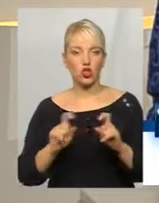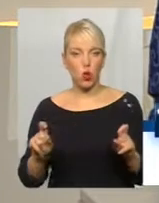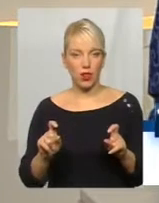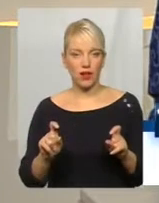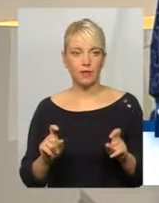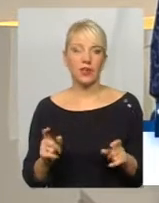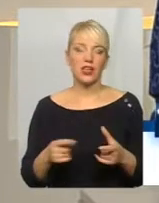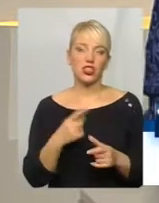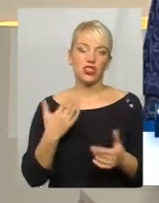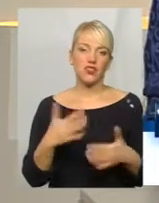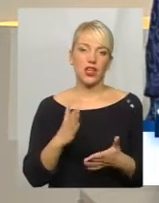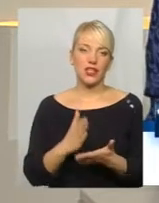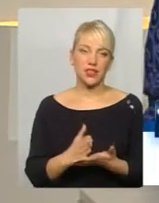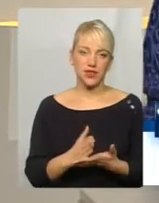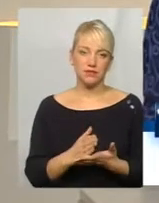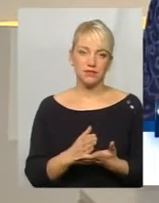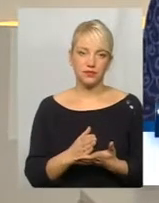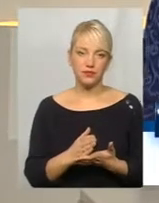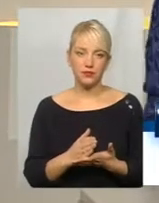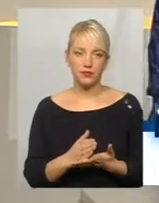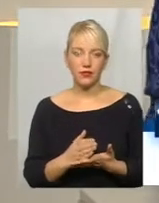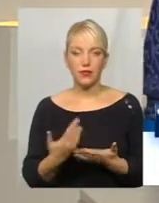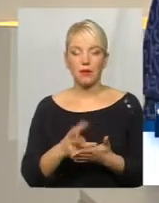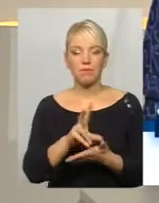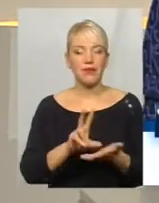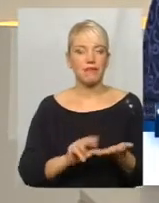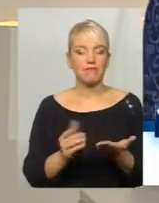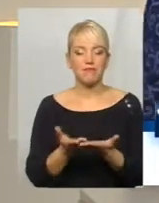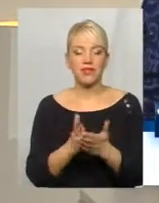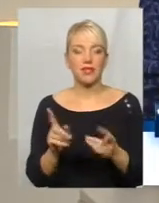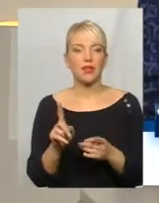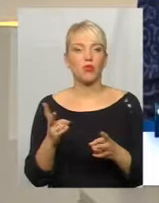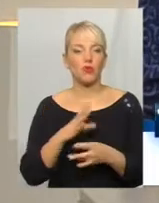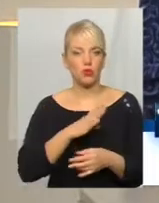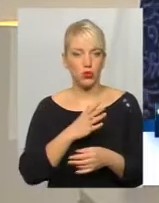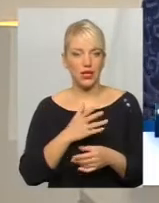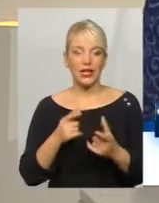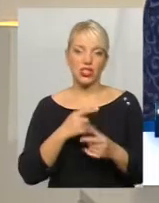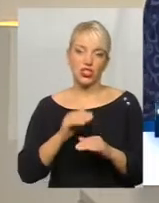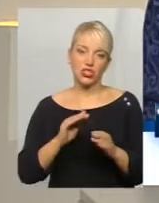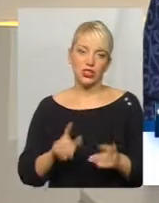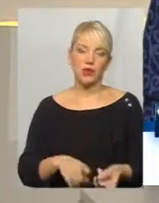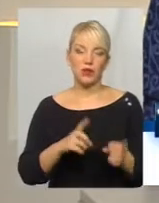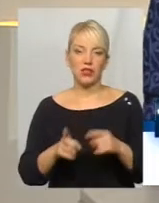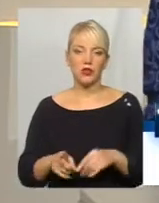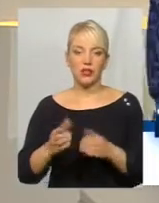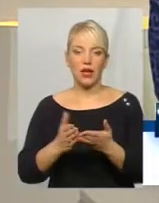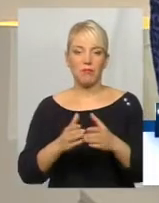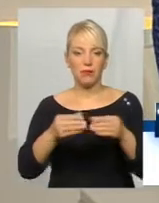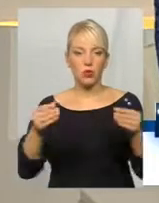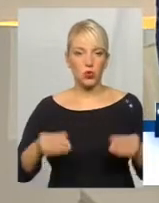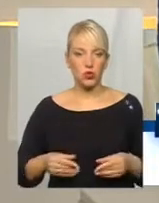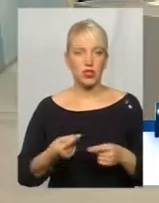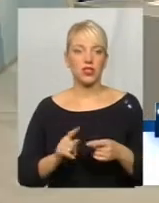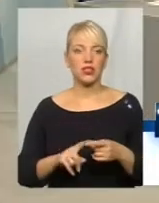чи вже є, принаймні, примірники, які вони мають бути? Чи діти перейдуть на підручники, за